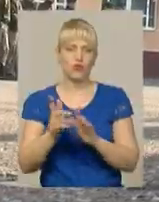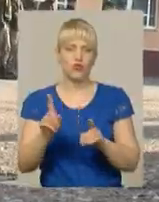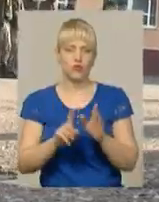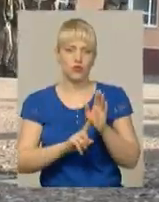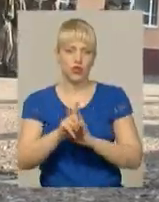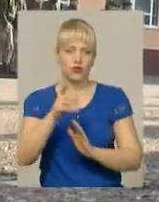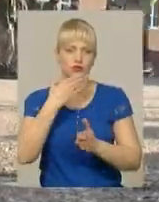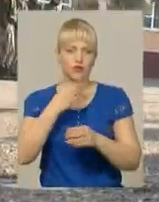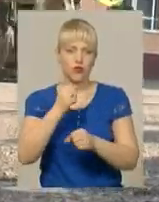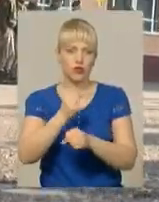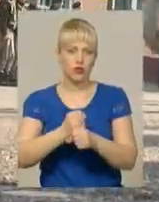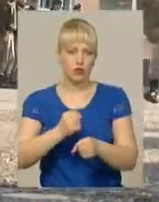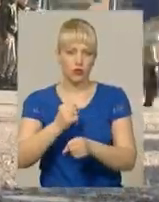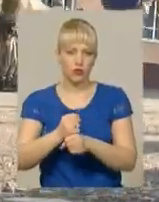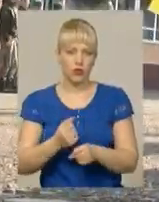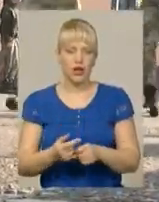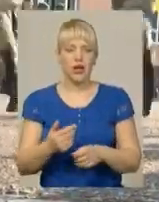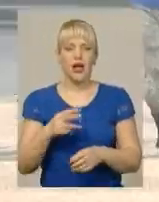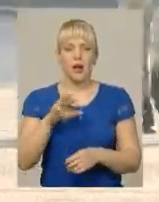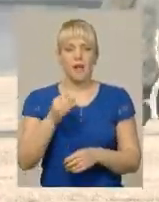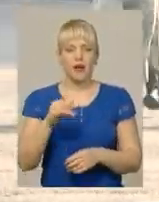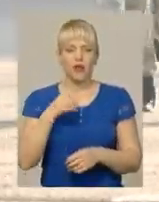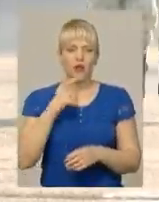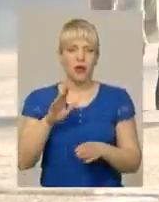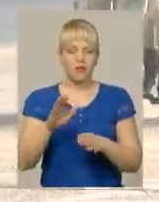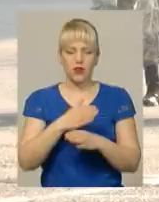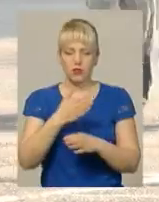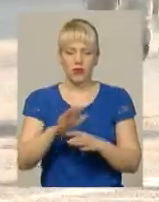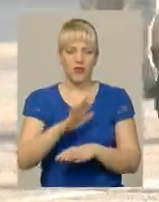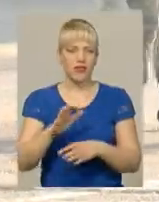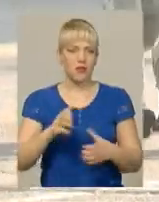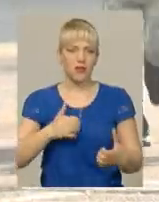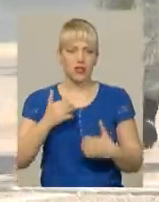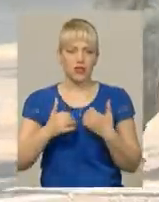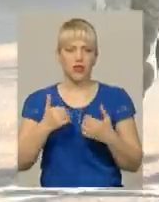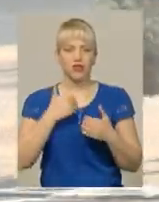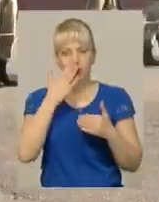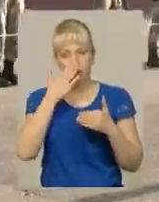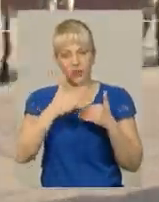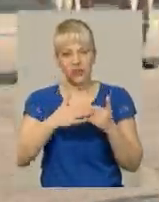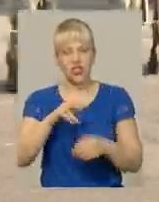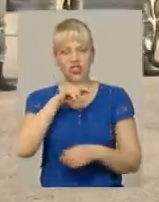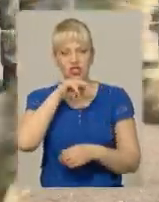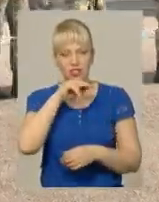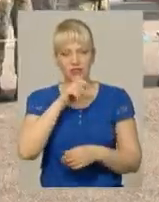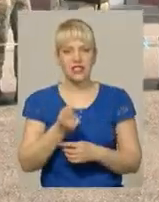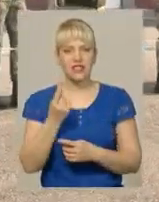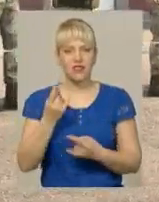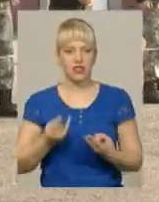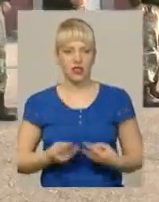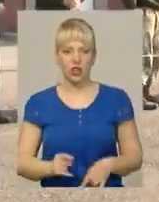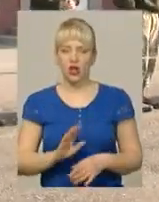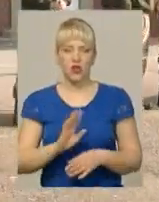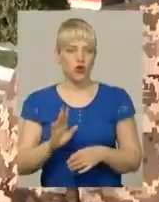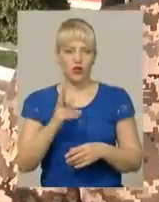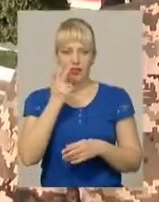Олександр Цопа говорить, перед розподілом не хвилюється. Каже, хотів би служити поближче до Чернівців, звідки родом, але військові не звикли вибирати місце проходження